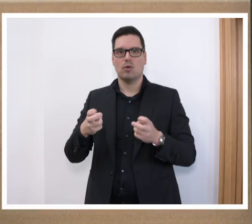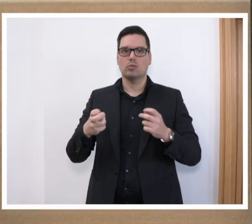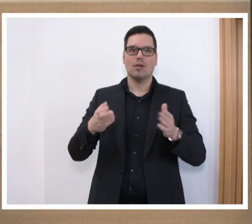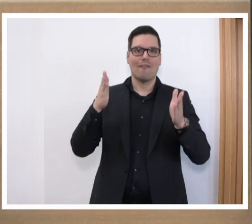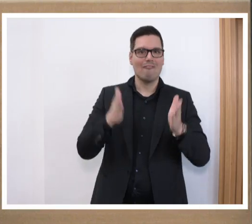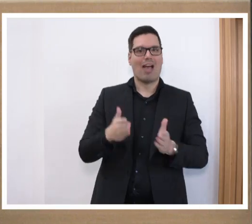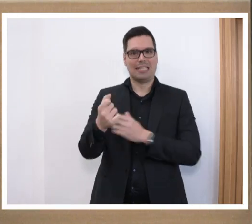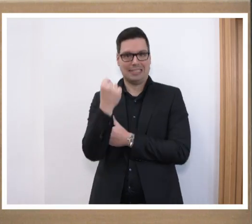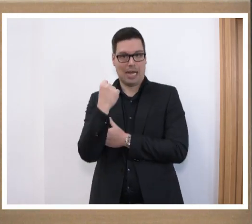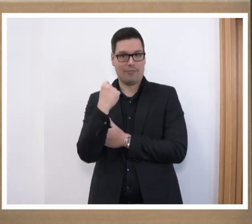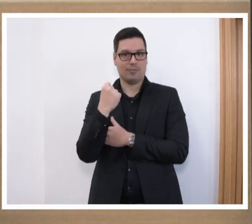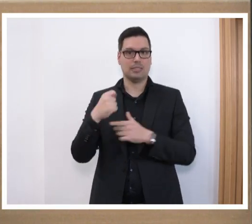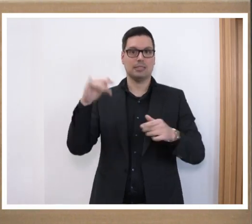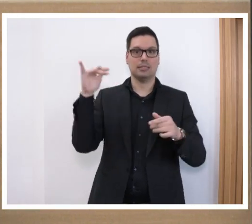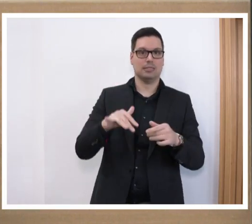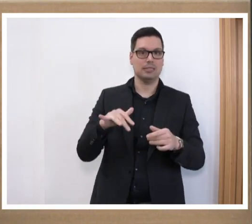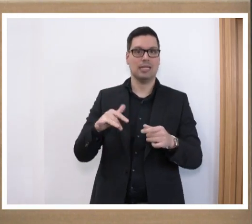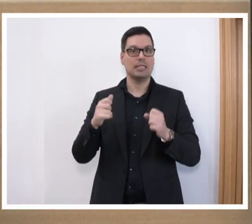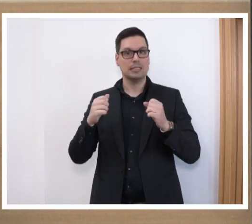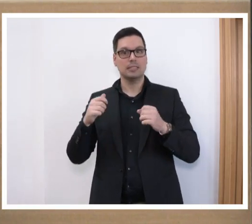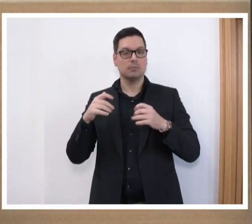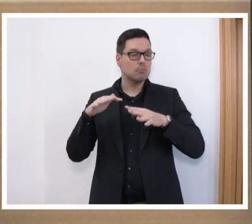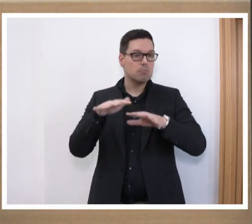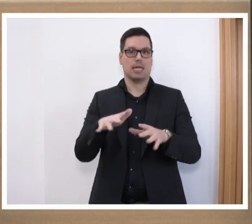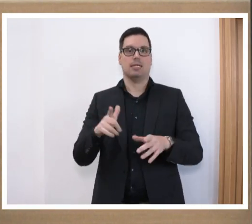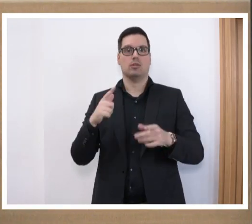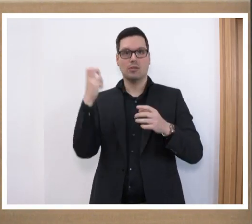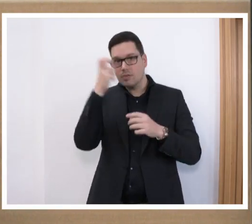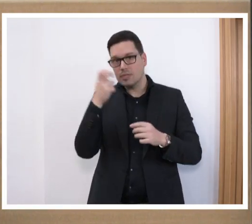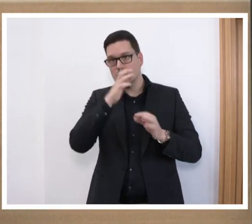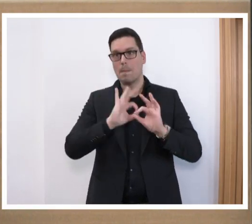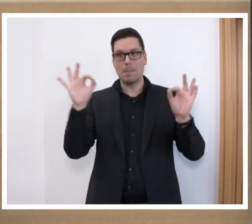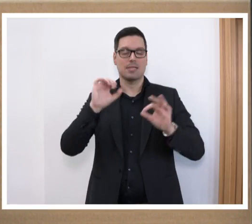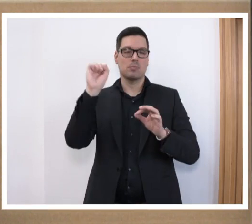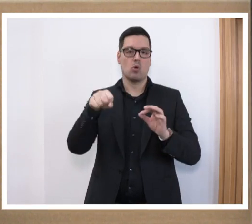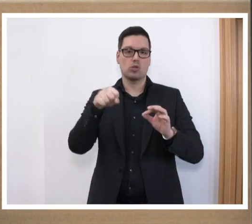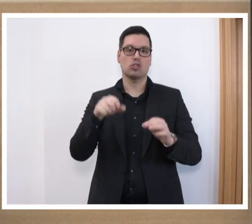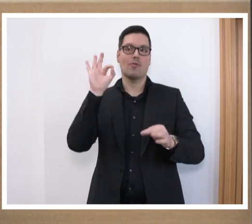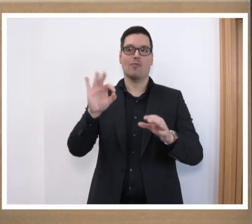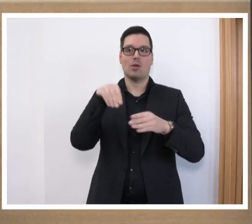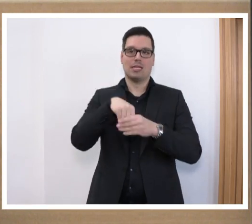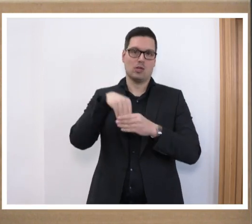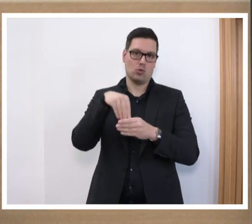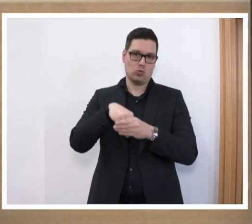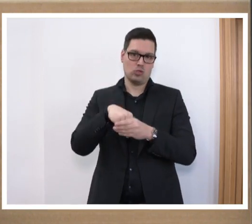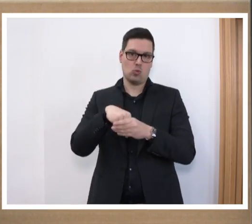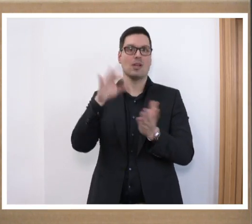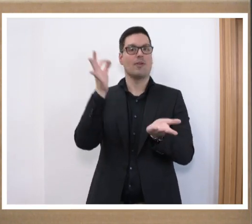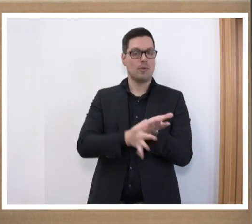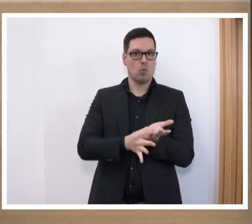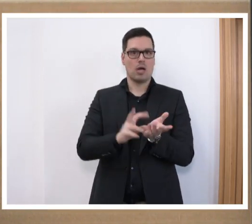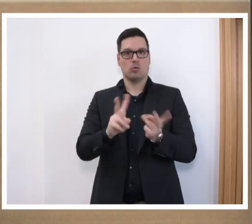die in unseren Bildungseinrichtungen dort wirklich ihren Beitrag leisten und versuchen, das Bestmögliche für die Inklusion auch vor Ort entsprechend